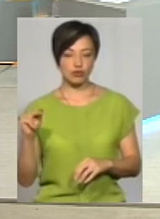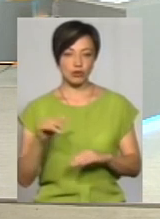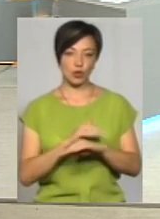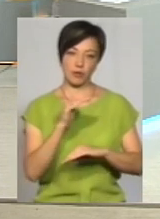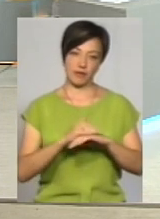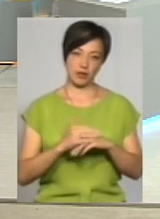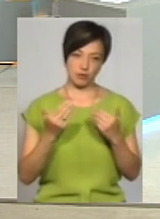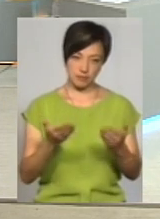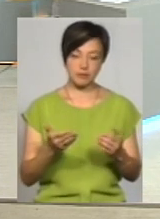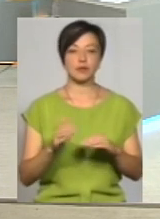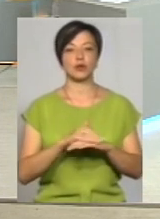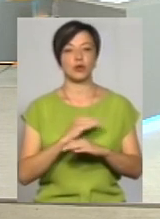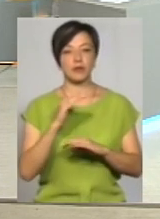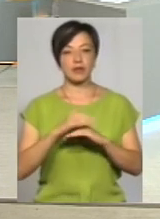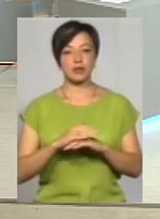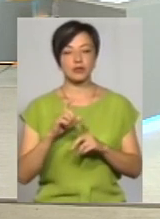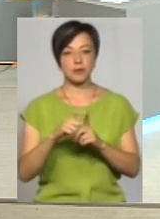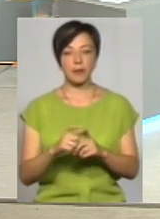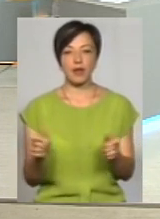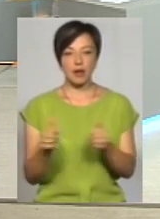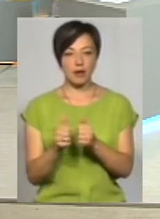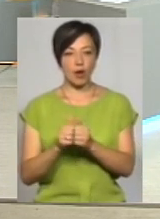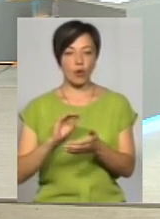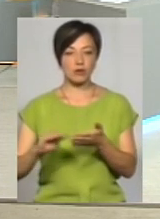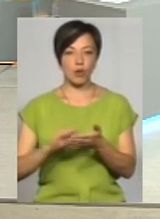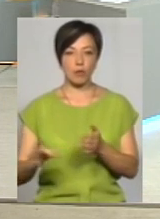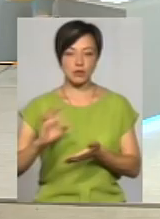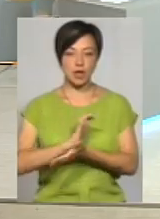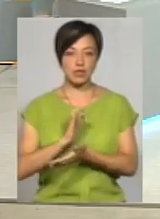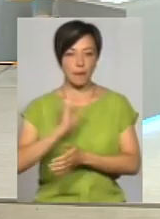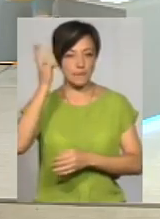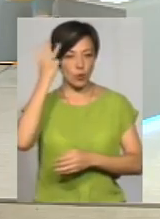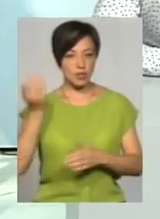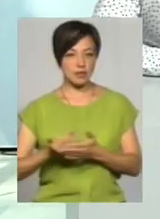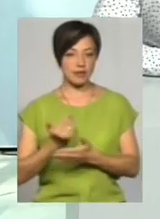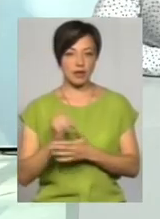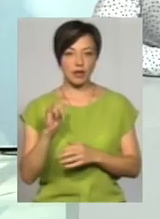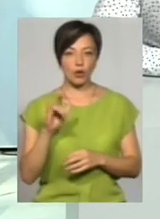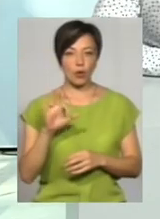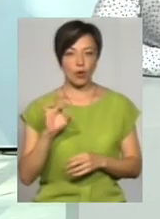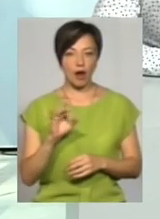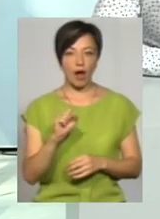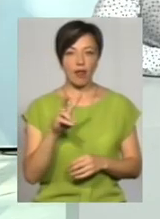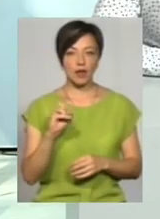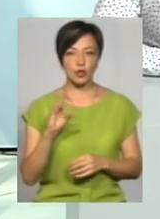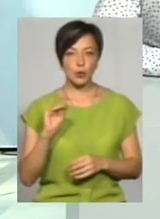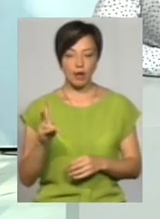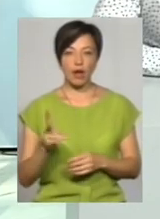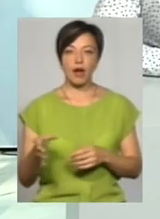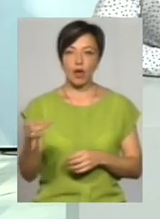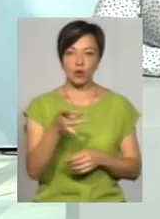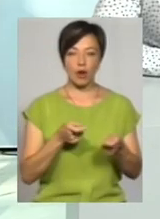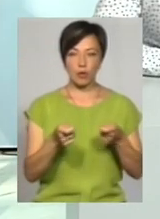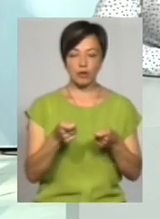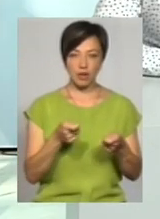пане Михайле. Добрий вечір. А поруч із нами у студії кореспондент обласної газети «Подільські війсьці» Ігор Олексюк та регіональний координатор